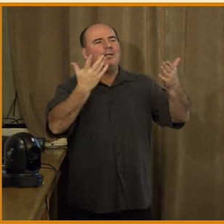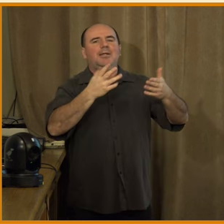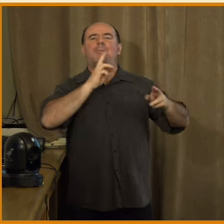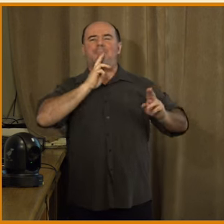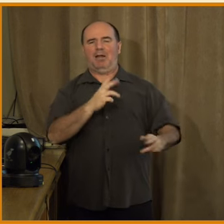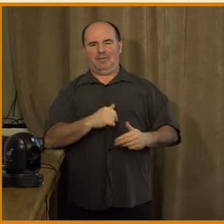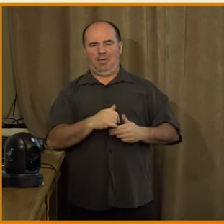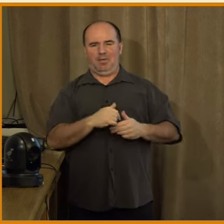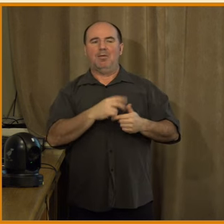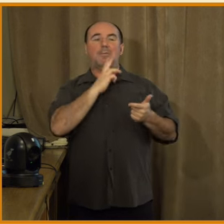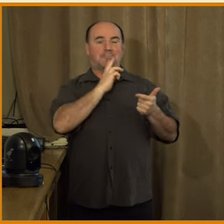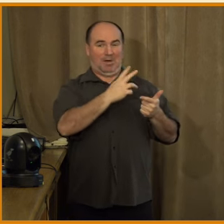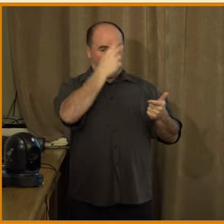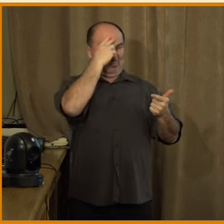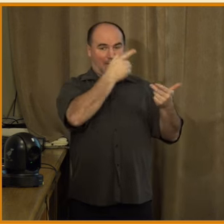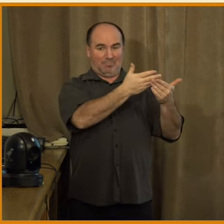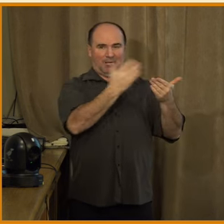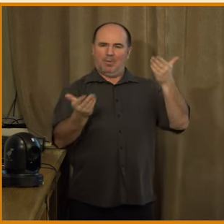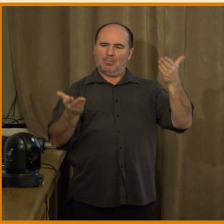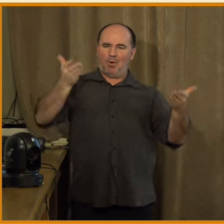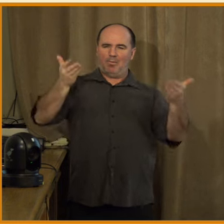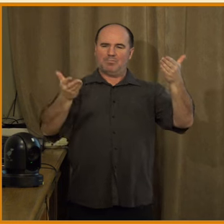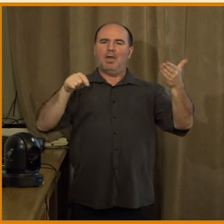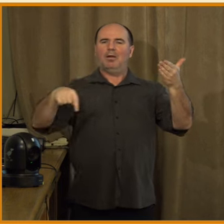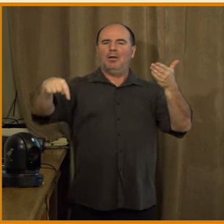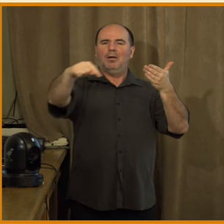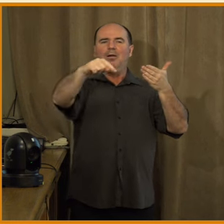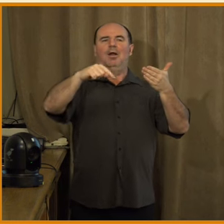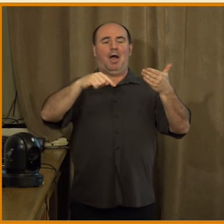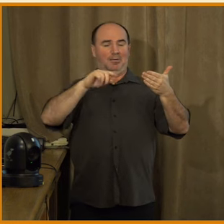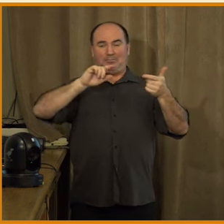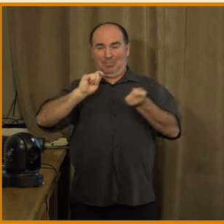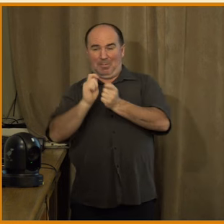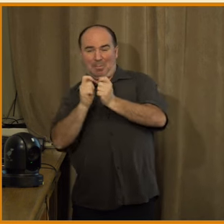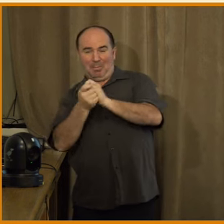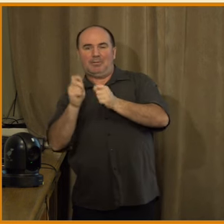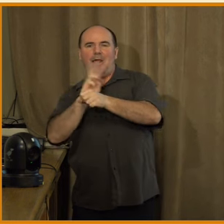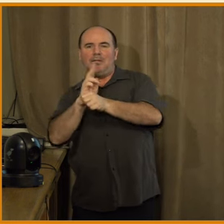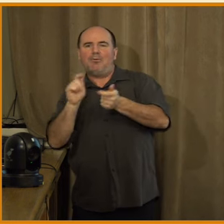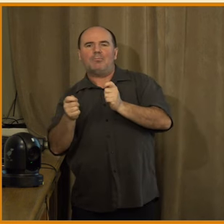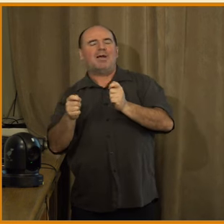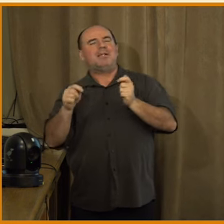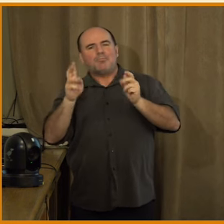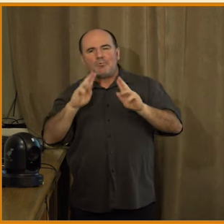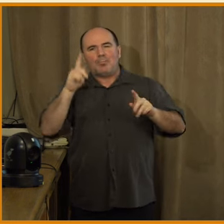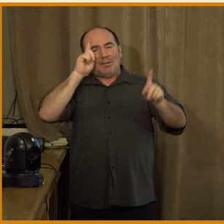dezinformačních narrativů jsou spíše názorové věci, které vyplývají z nějakého světonázoru toho člověka.